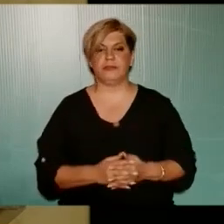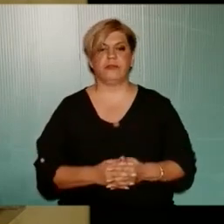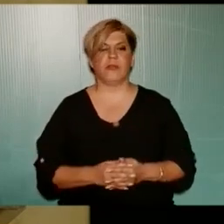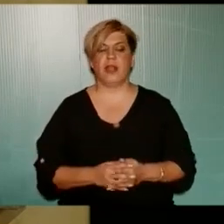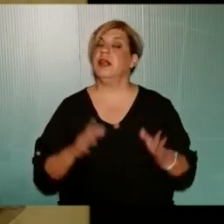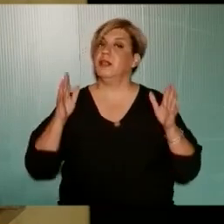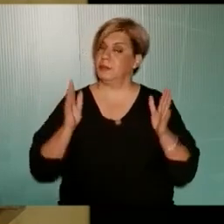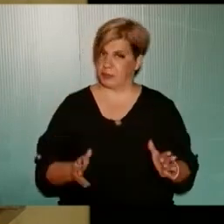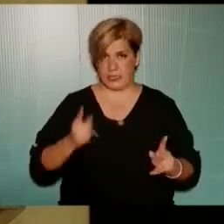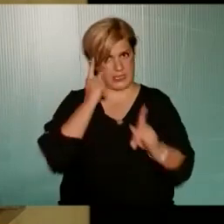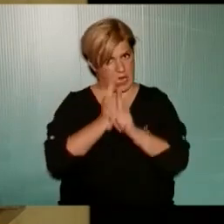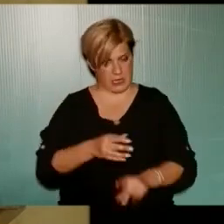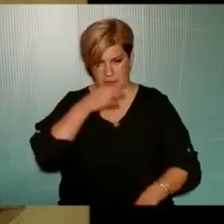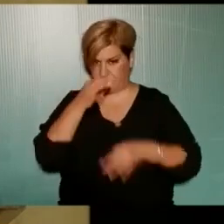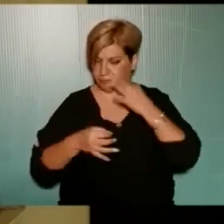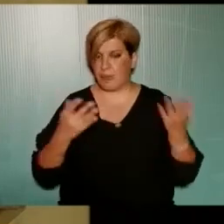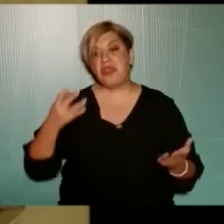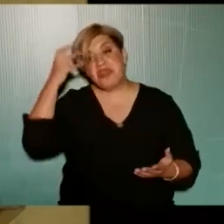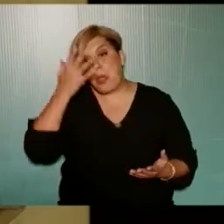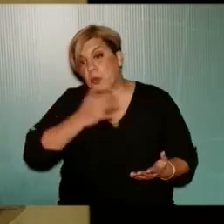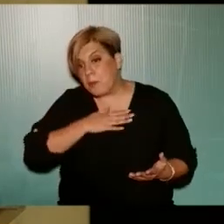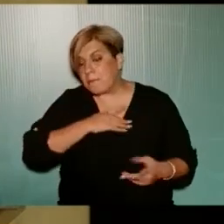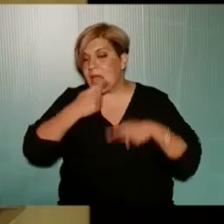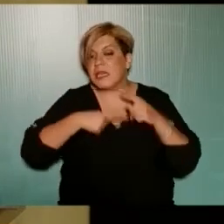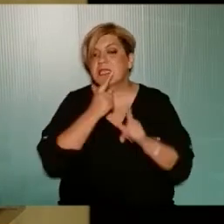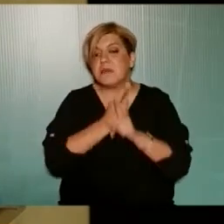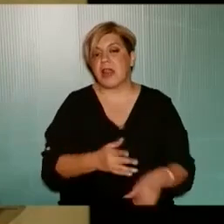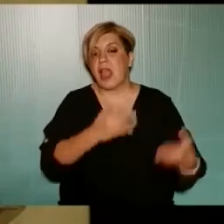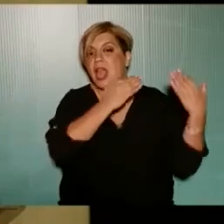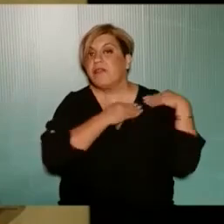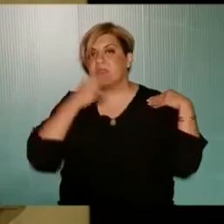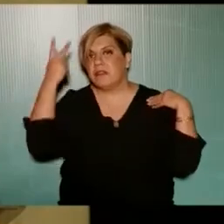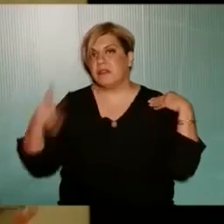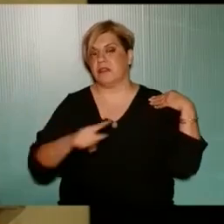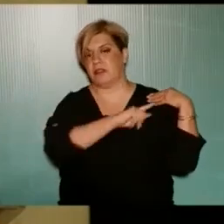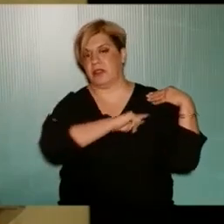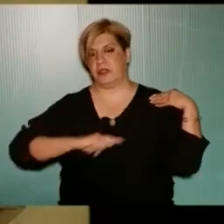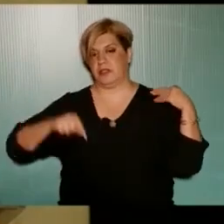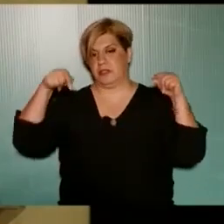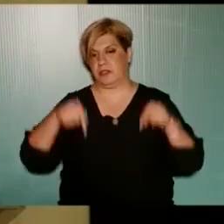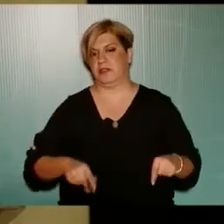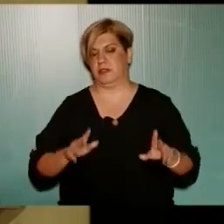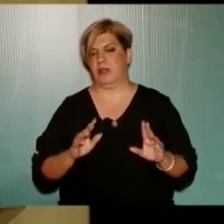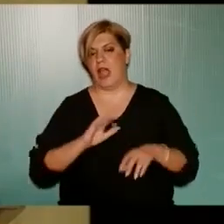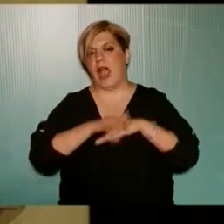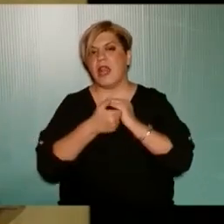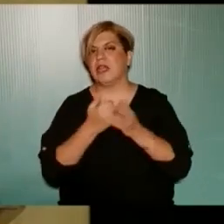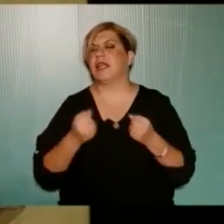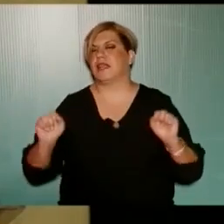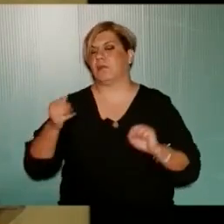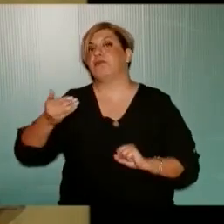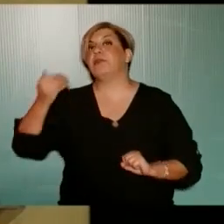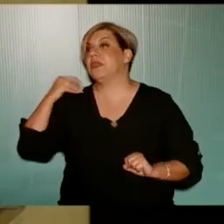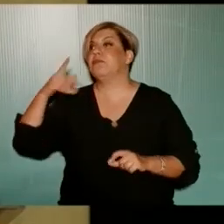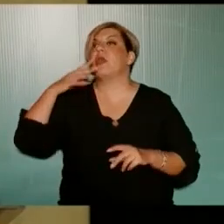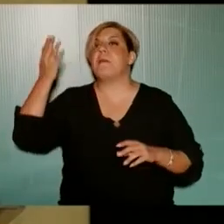Για να έρθω λίγο στα πιο συγκεκριμένα και πια θεωρούμε εμείς ότι είναι συγκεκριμένα η ευθύνη της τωρινής διοίκησης. Αν την πάρουμε και έτσι ασχέτως που ήταν ο καθένας πιο πριν.